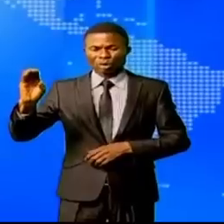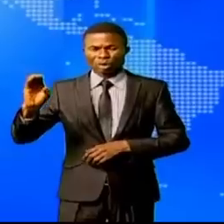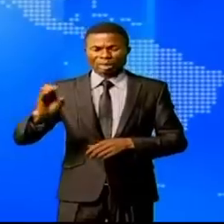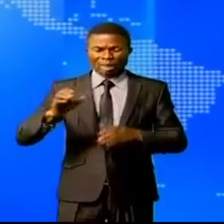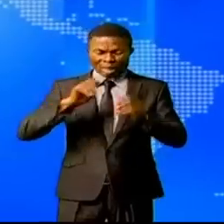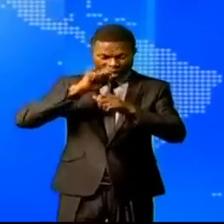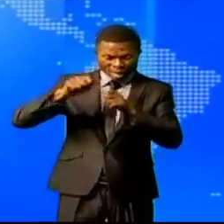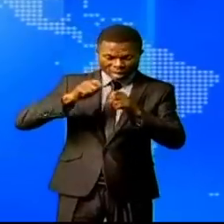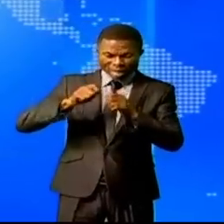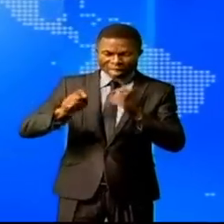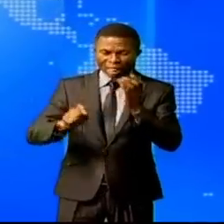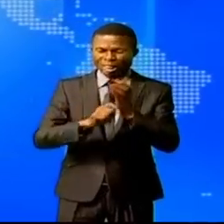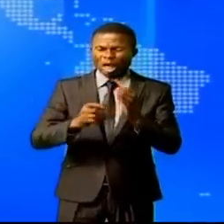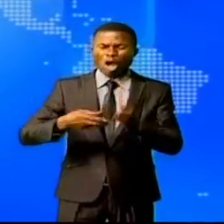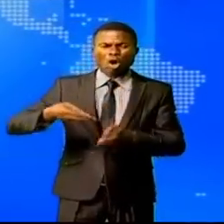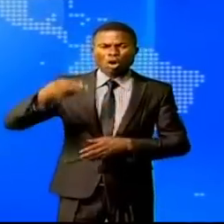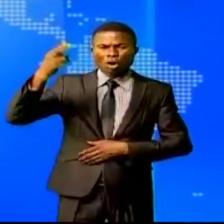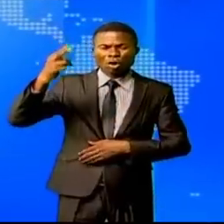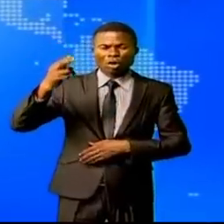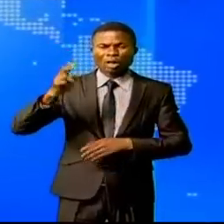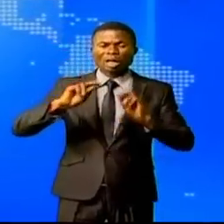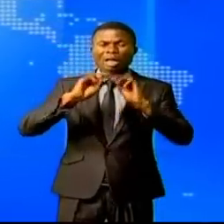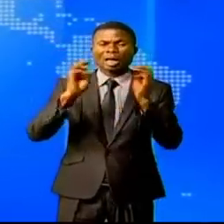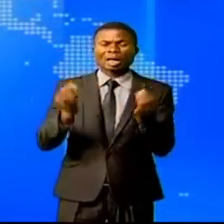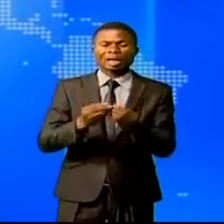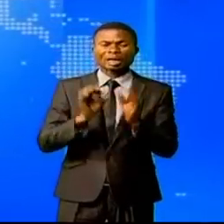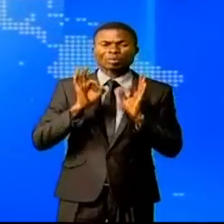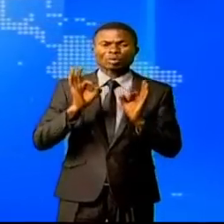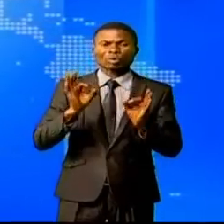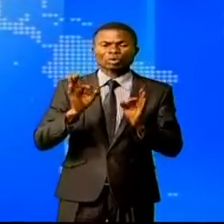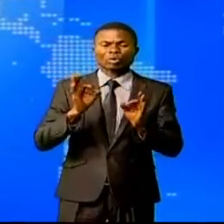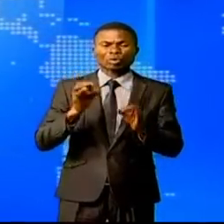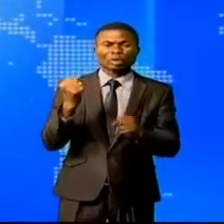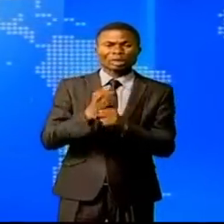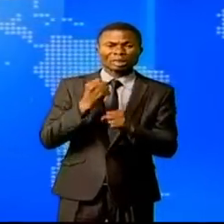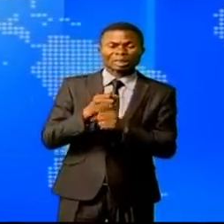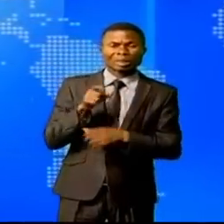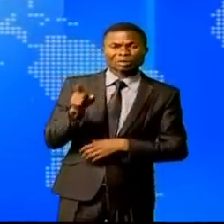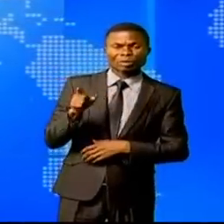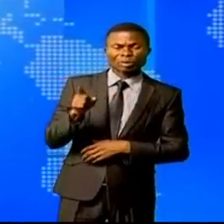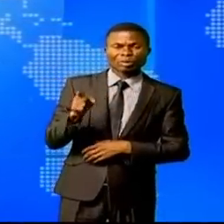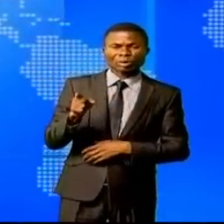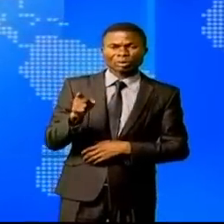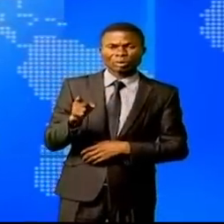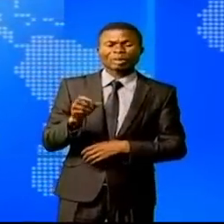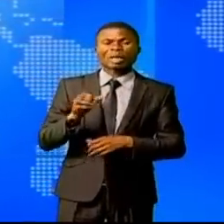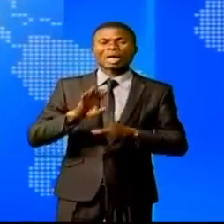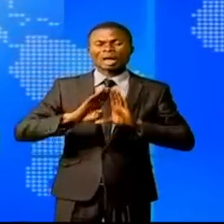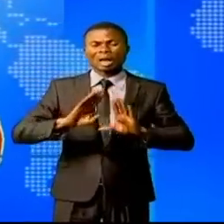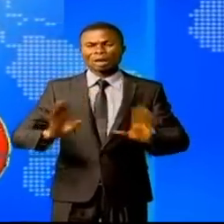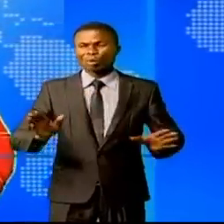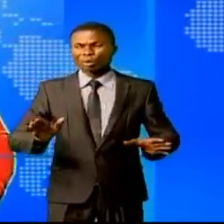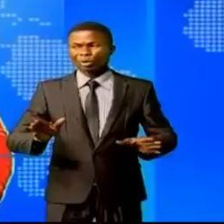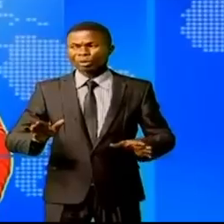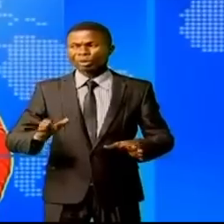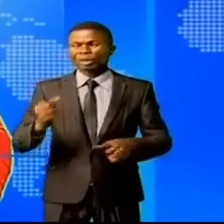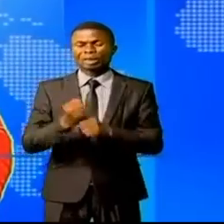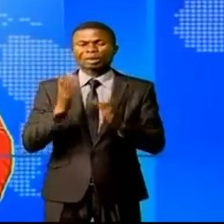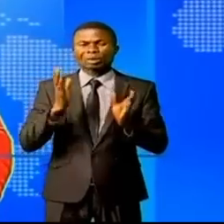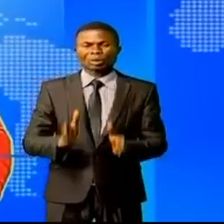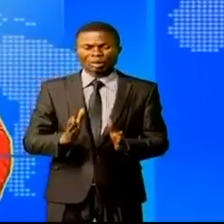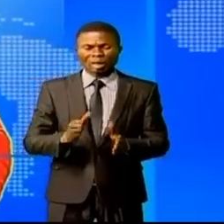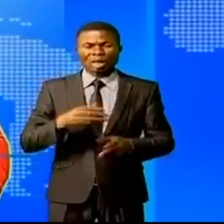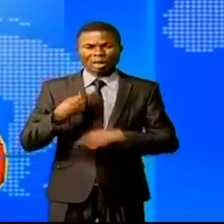de haute technologie. La nouvelle équipe à la tête de cette entreprise mise sur la performance de ses agents pour